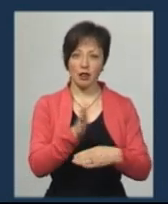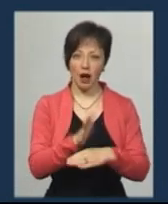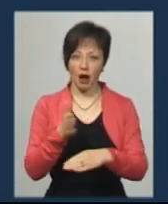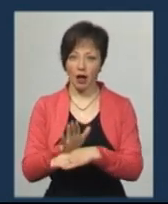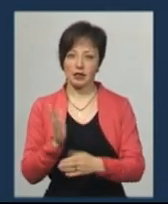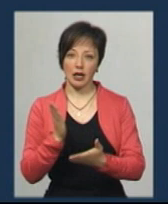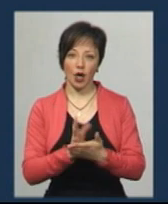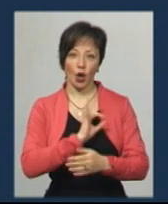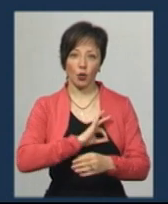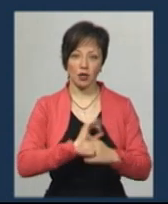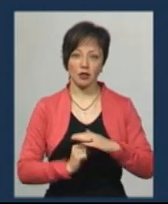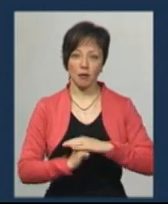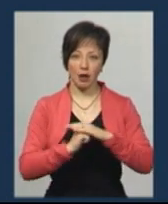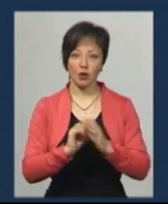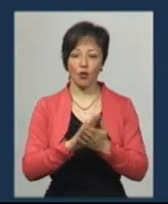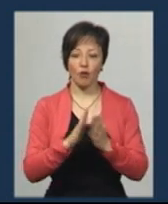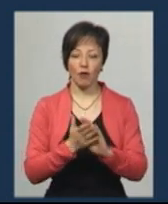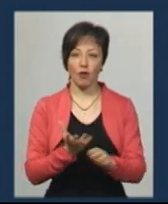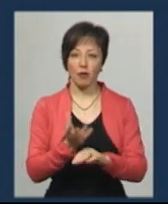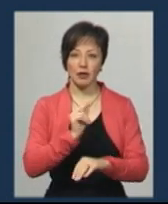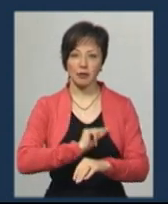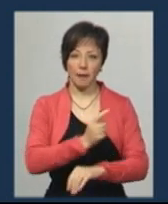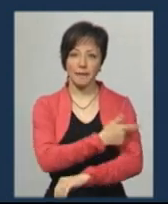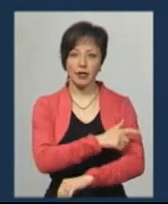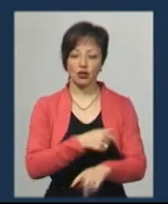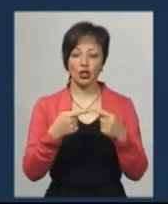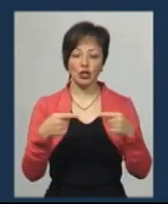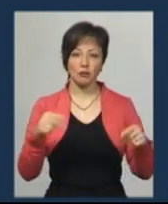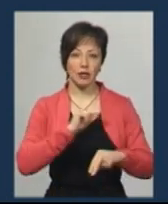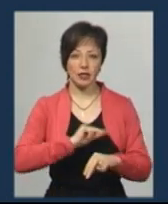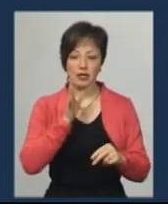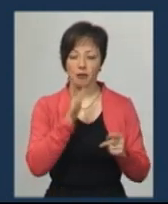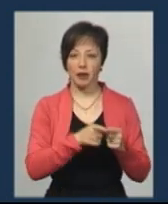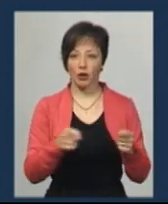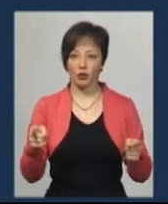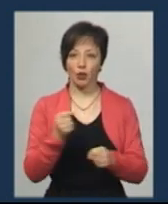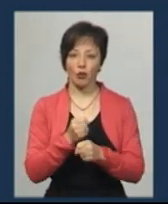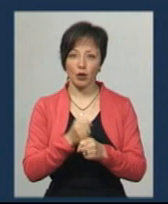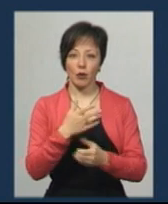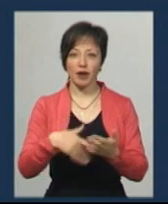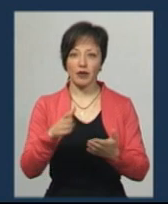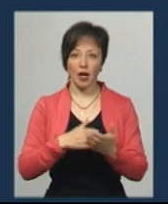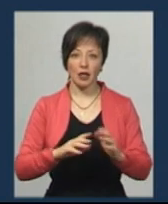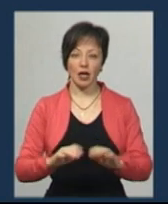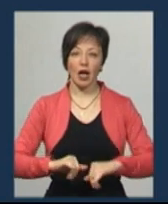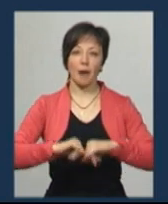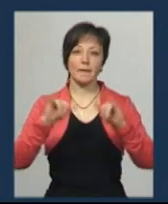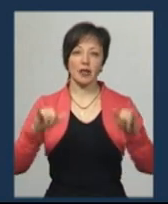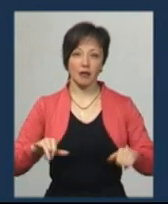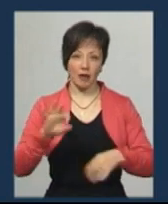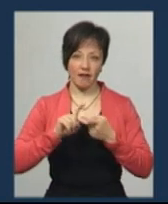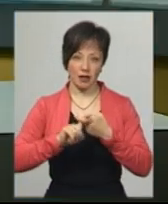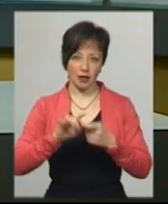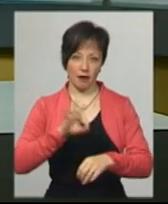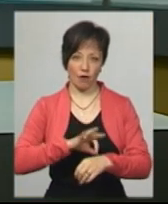юридична база про умови плати праці медичних та інших працівників за період роботи по ліквідації епідемії спалахів з інфекційних хвороб.